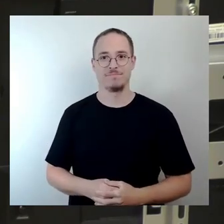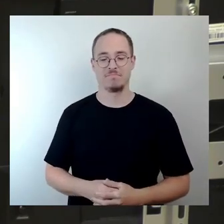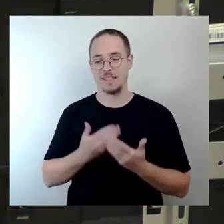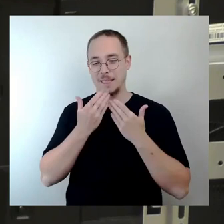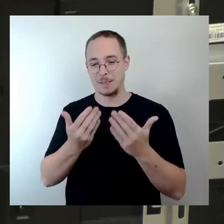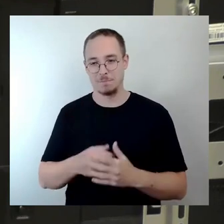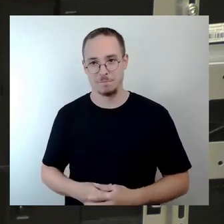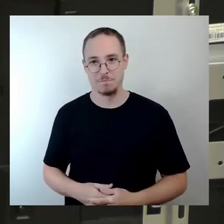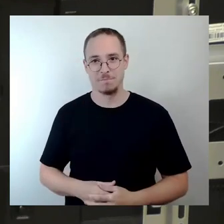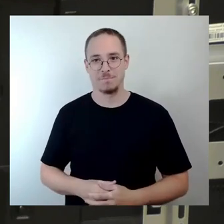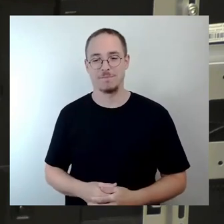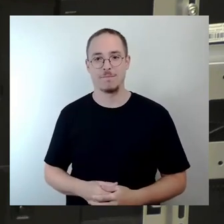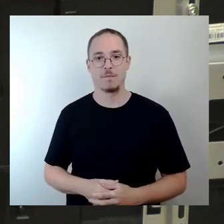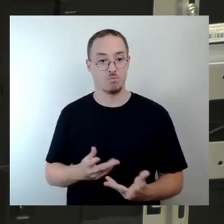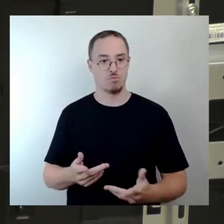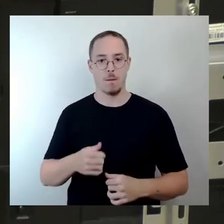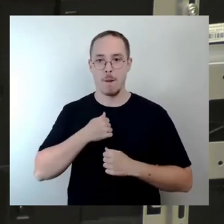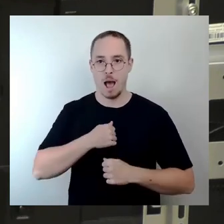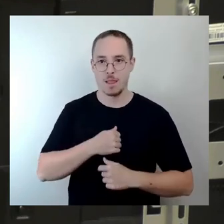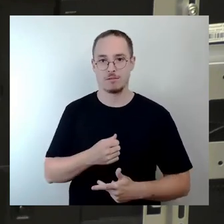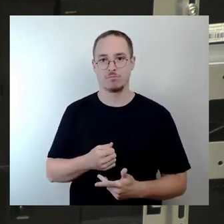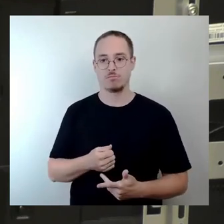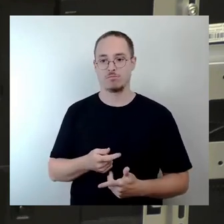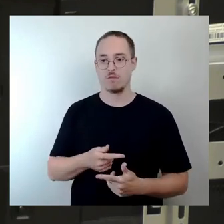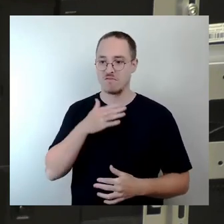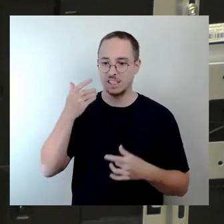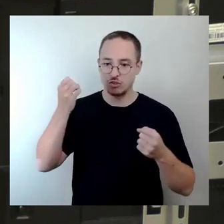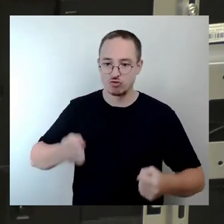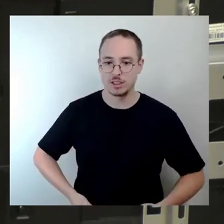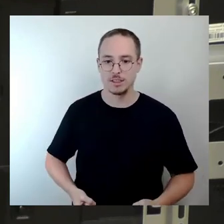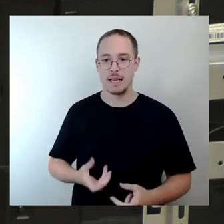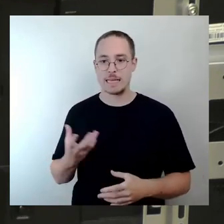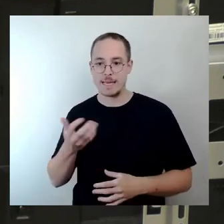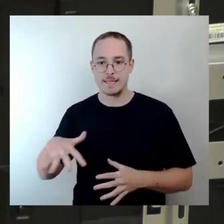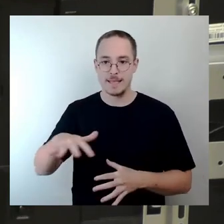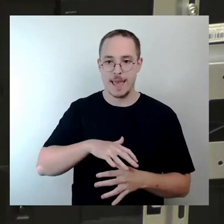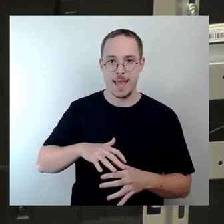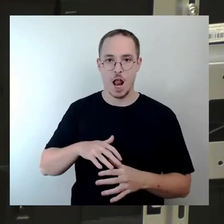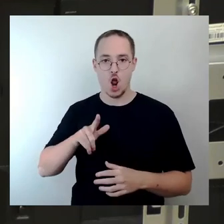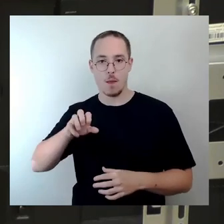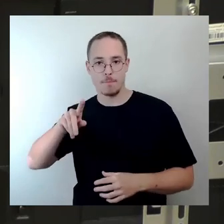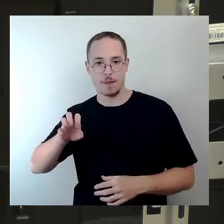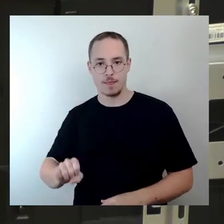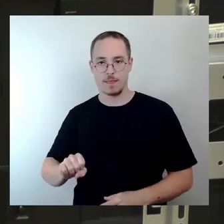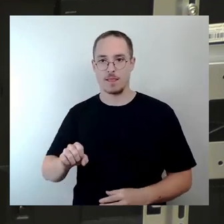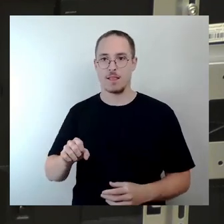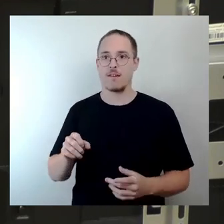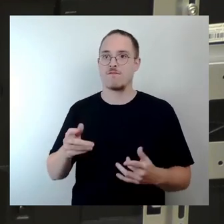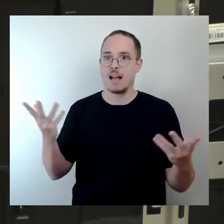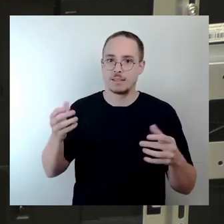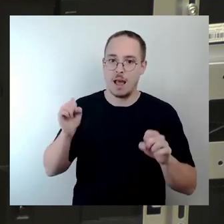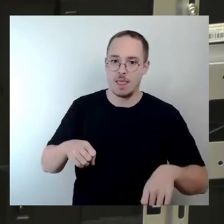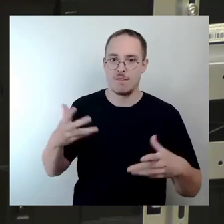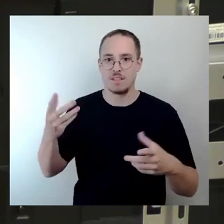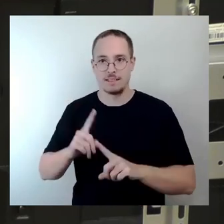Baden und Wasserski auf und im Kiessee Läuben. Was geht und was geht nicht? Frau Sturm hat die Historie